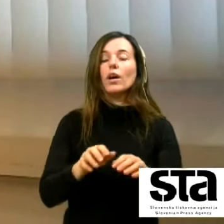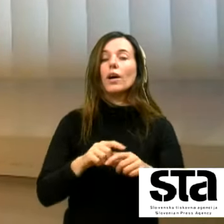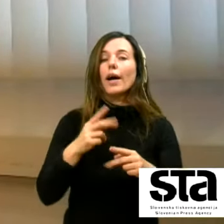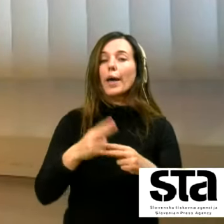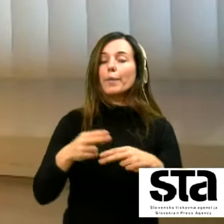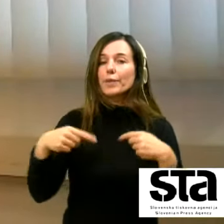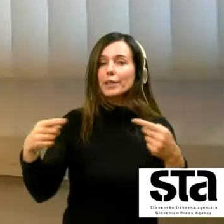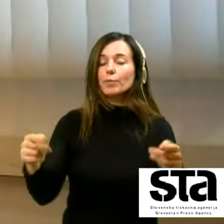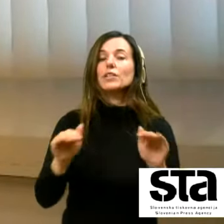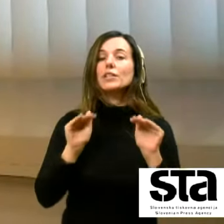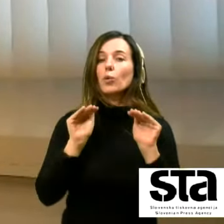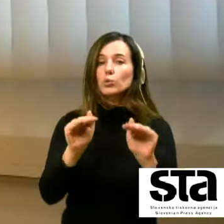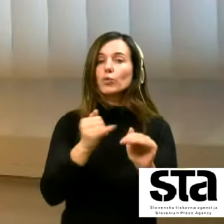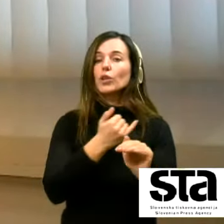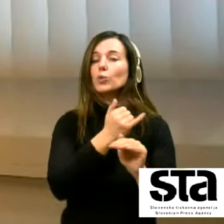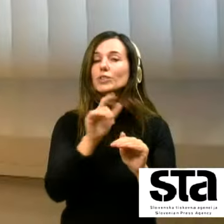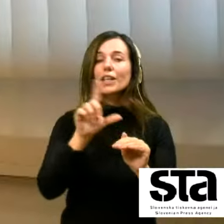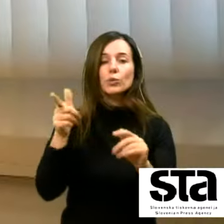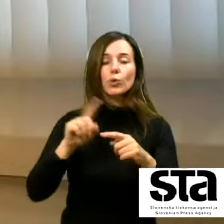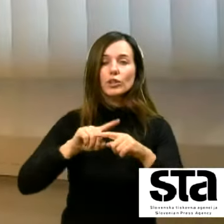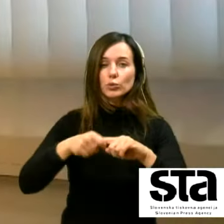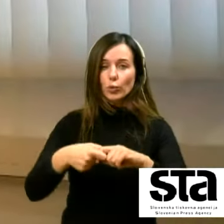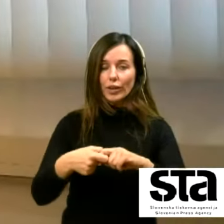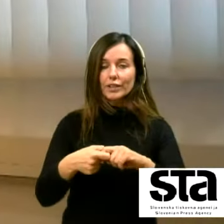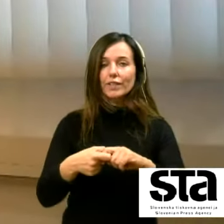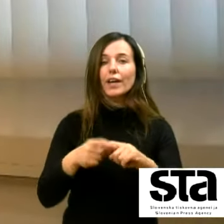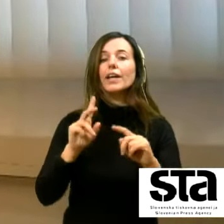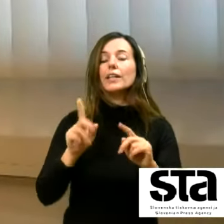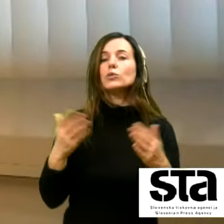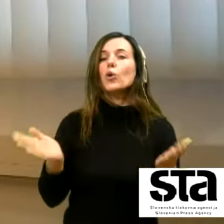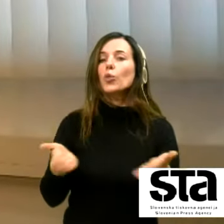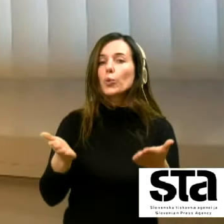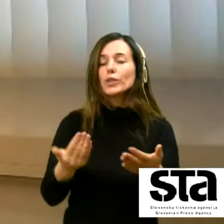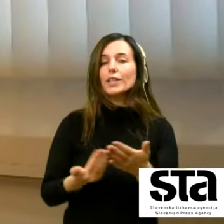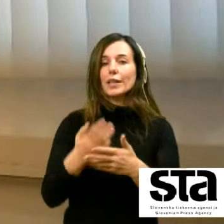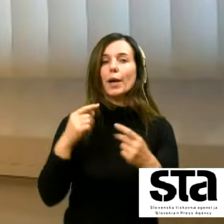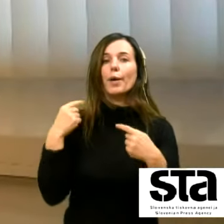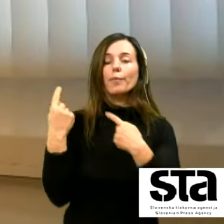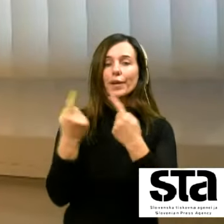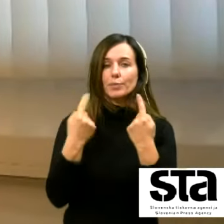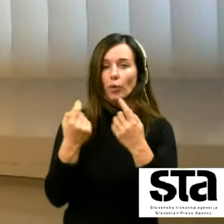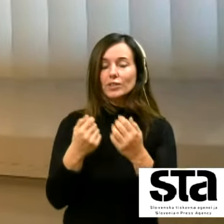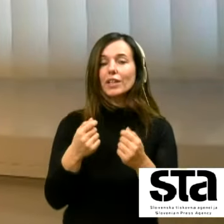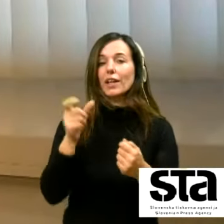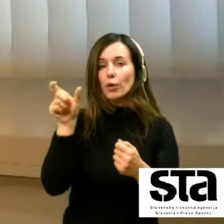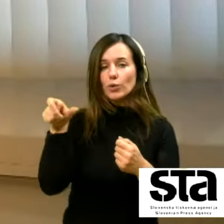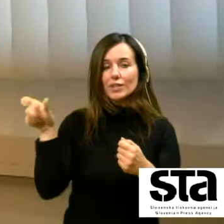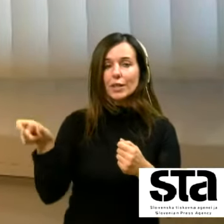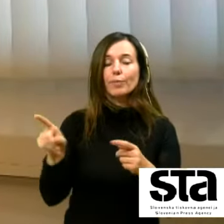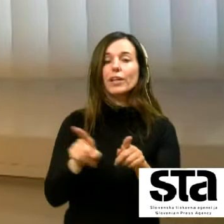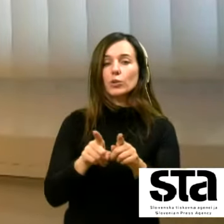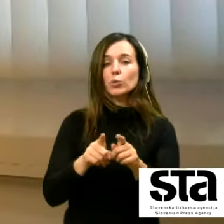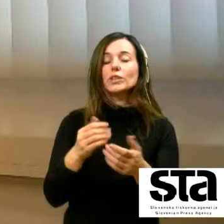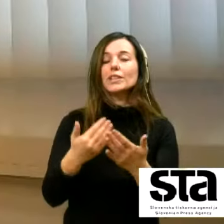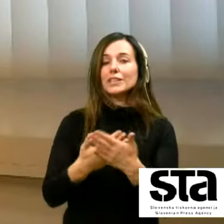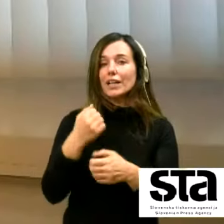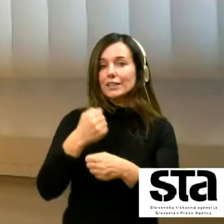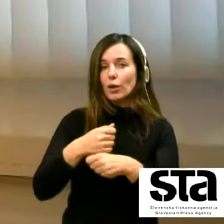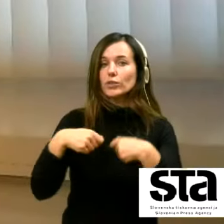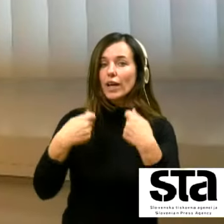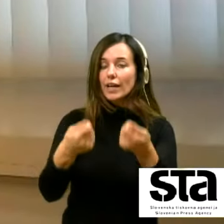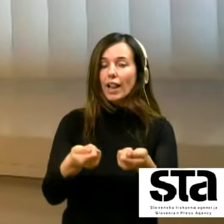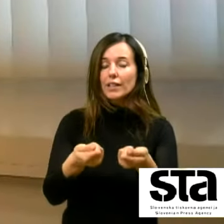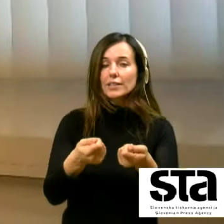zagotala vse druge steoritve izvodnujne za dves poseljno vse izvodnujne za delodejavce